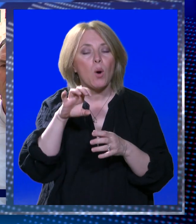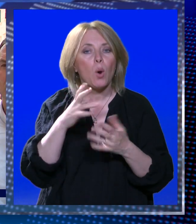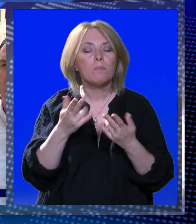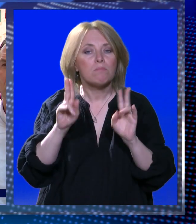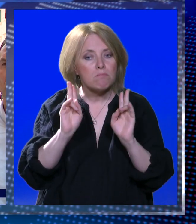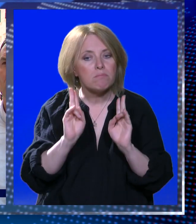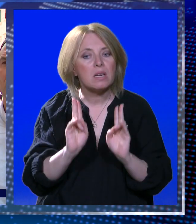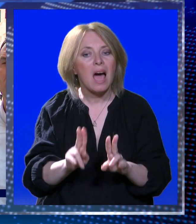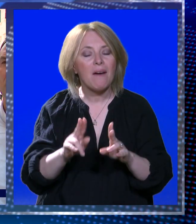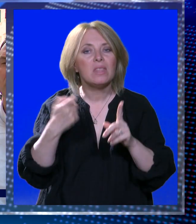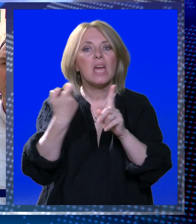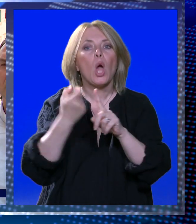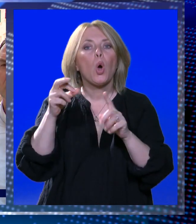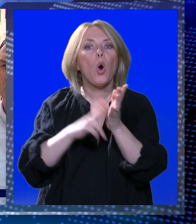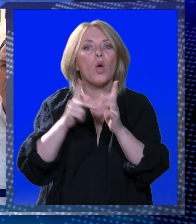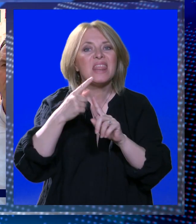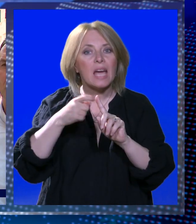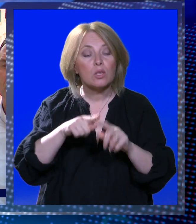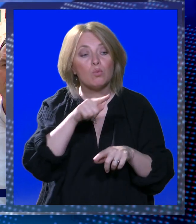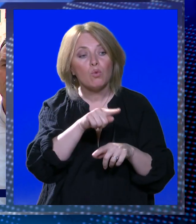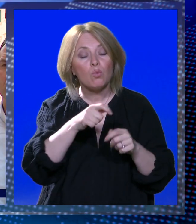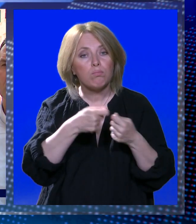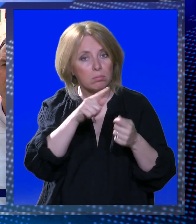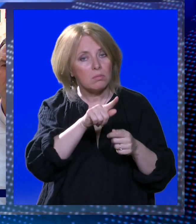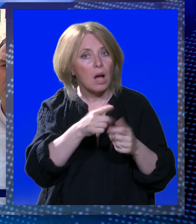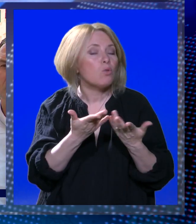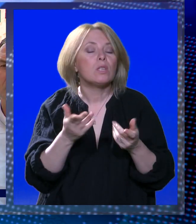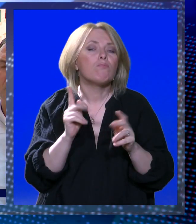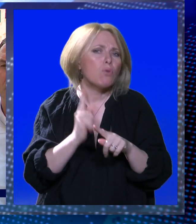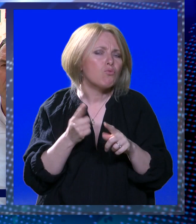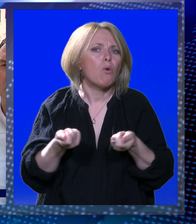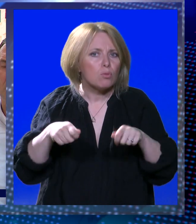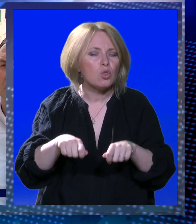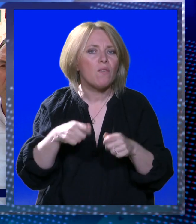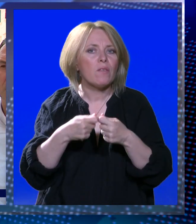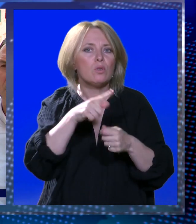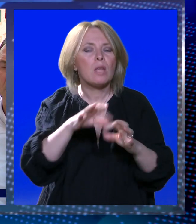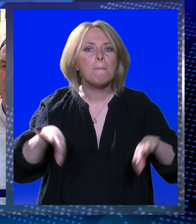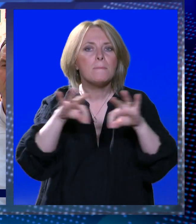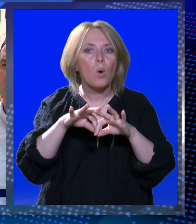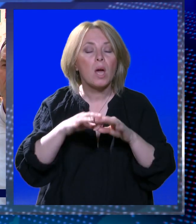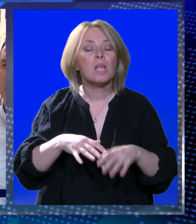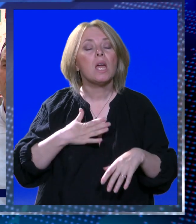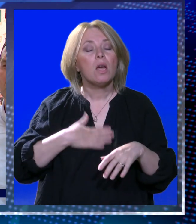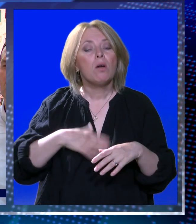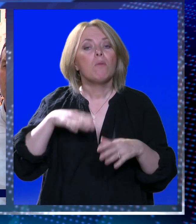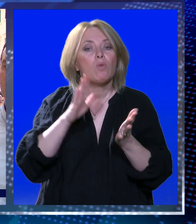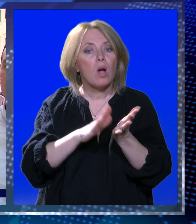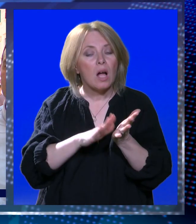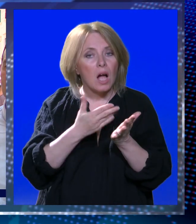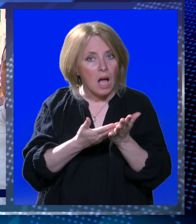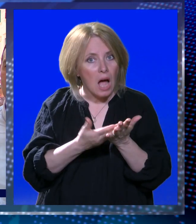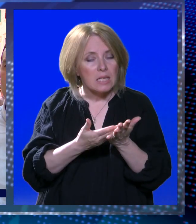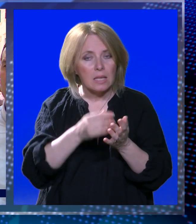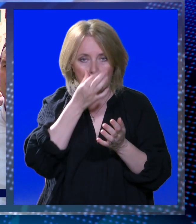kontekst, kontekst u kojem se odlučivalo o projektu Nasrđu, i da dokažemo da je odluka suda u Splitu koja